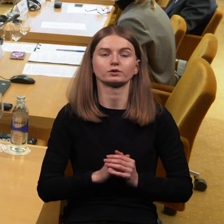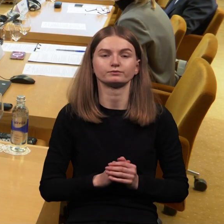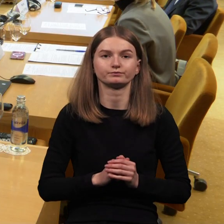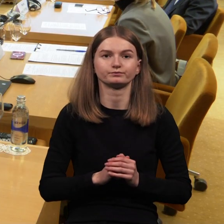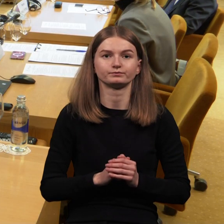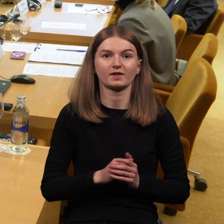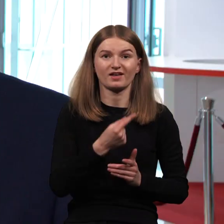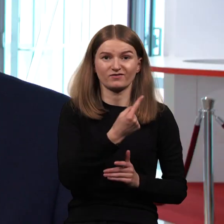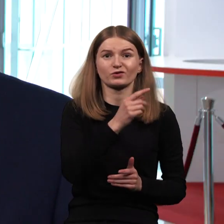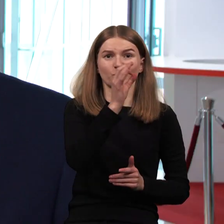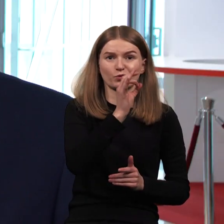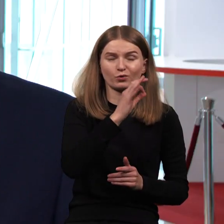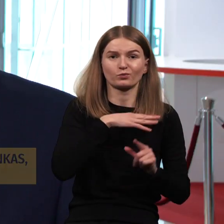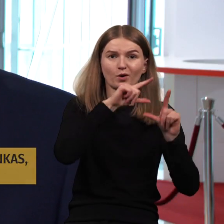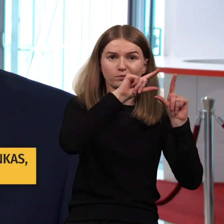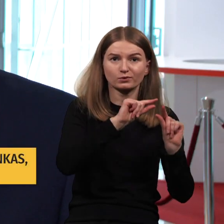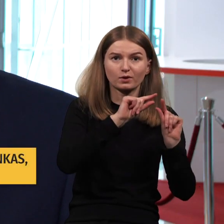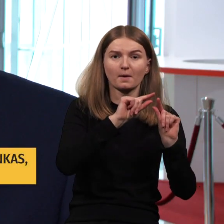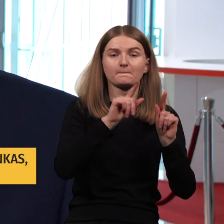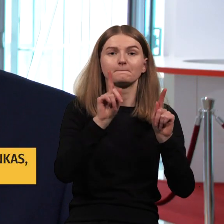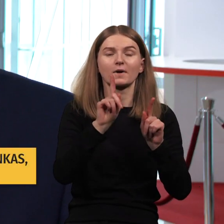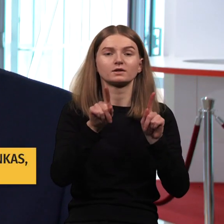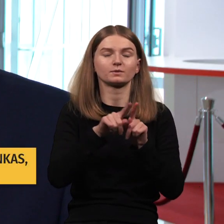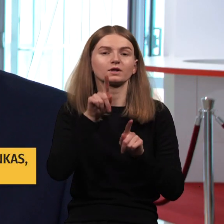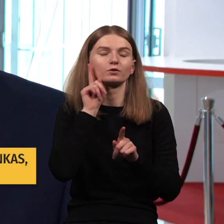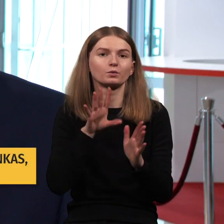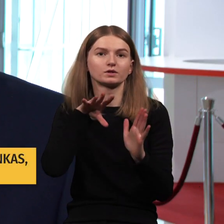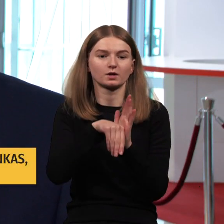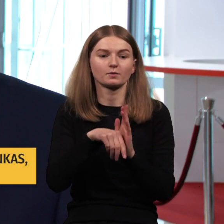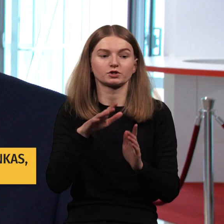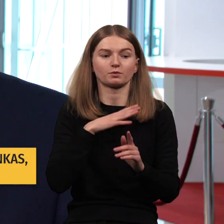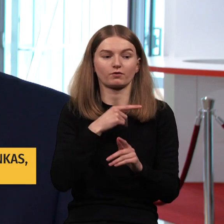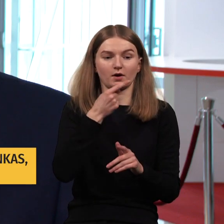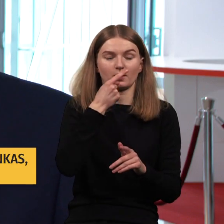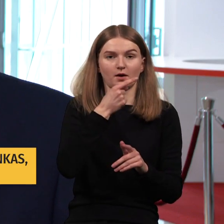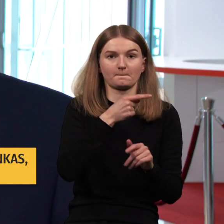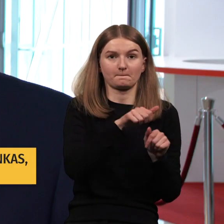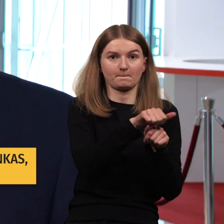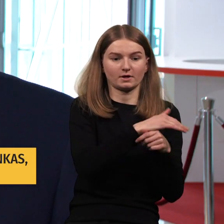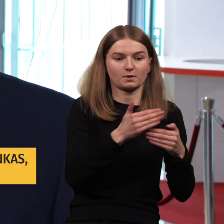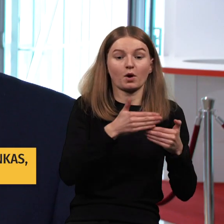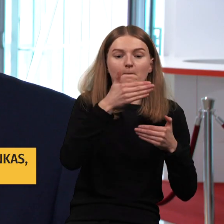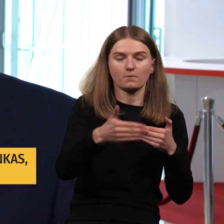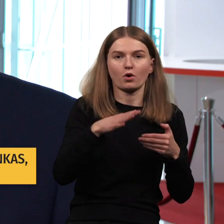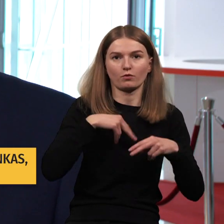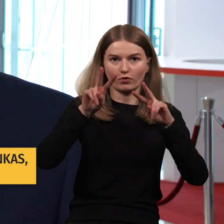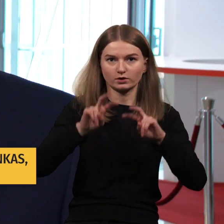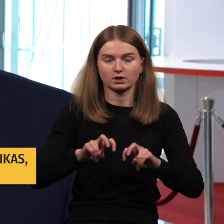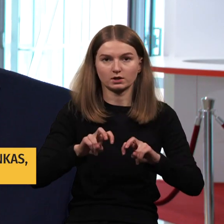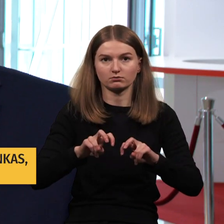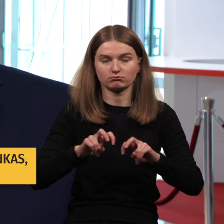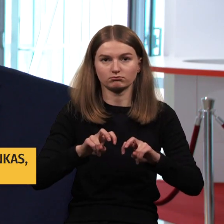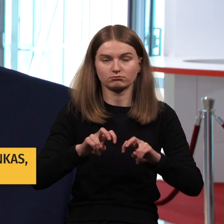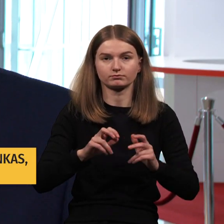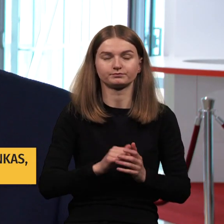indeksas 1 procentų, bet ir jaunimo įsitraukimo. Aišku, tai buvo po pandemijos daryta, matyti dabar, kiek žinau, bus naujas netyrimai.